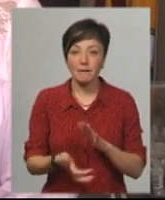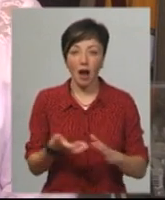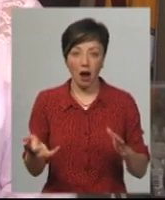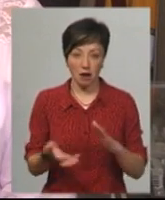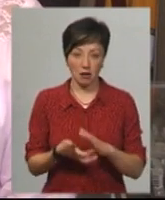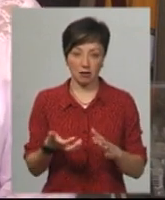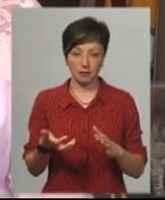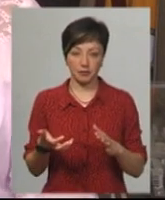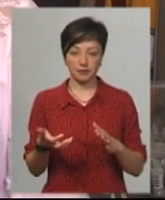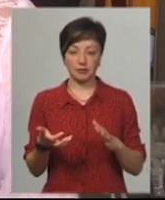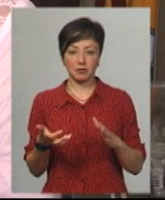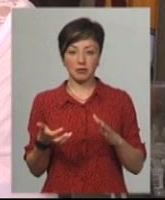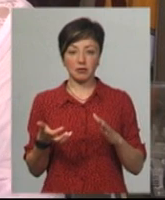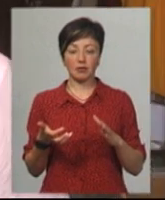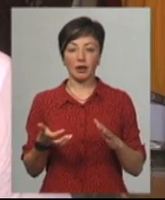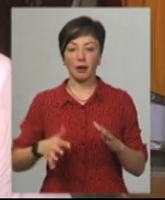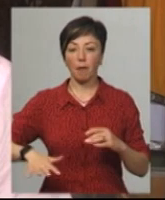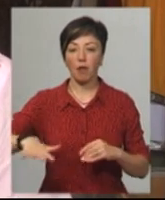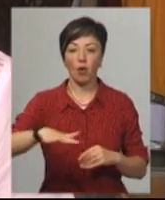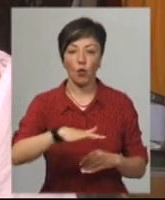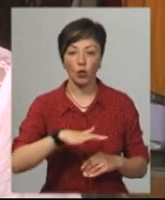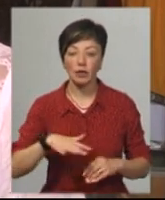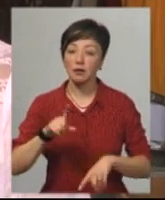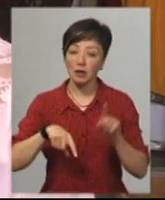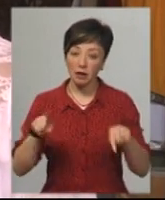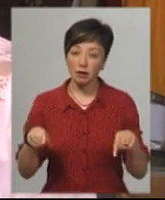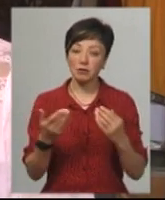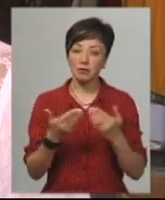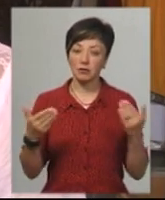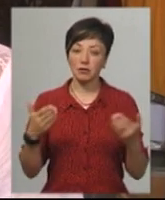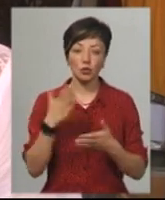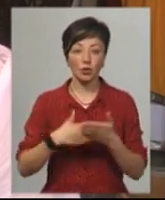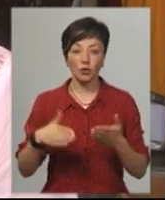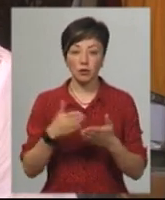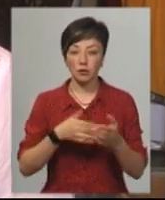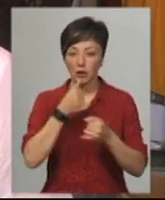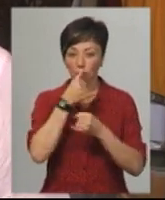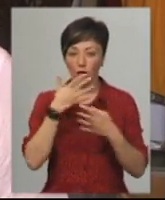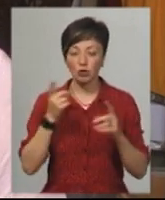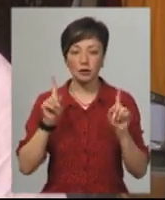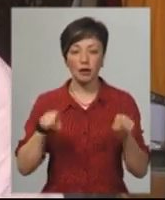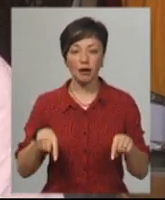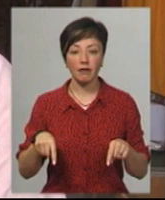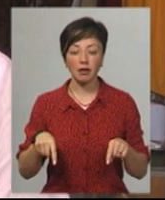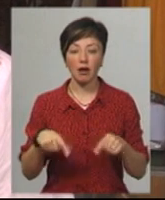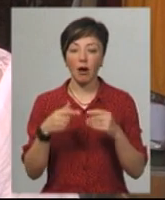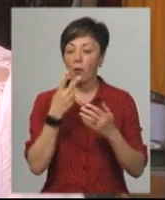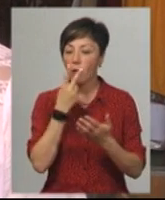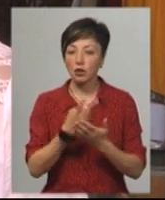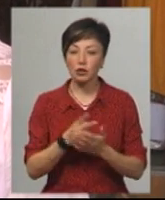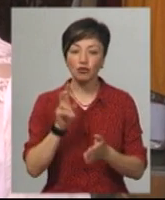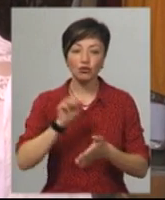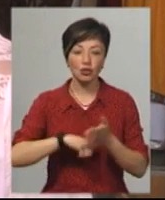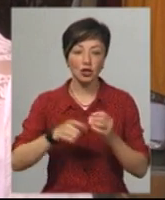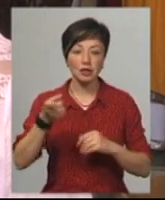квадратури. Деякі експонати ми взагалі не можемо навіть виставити через